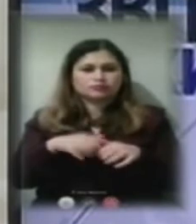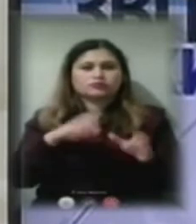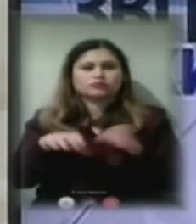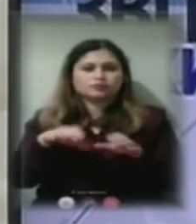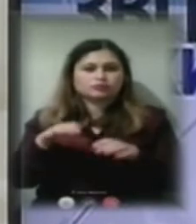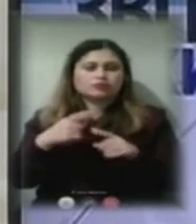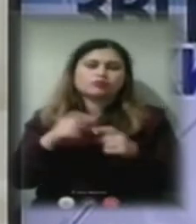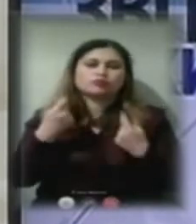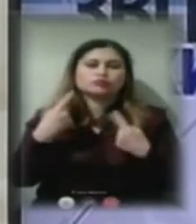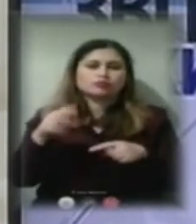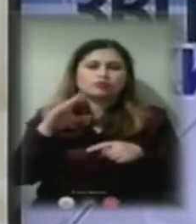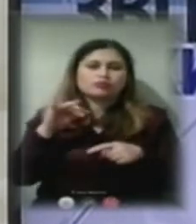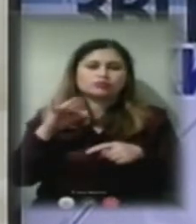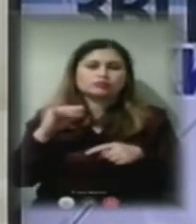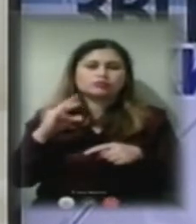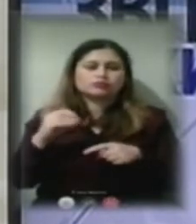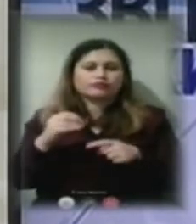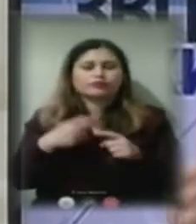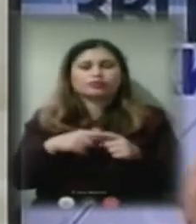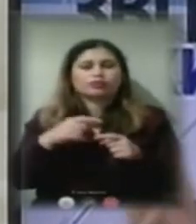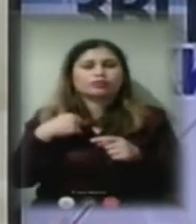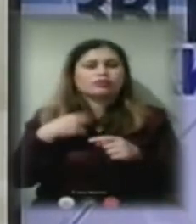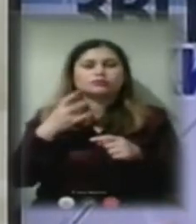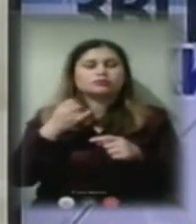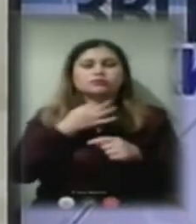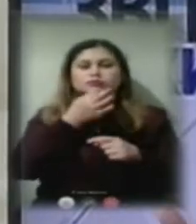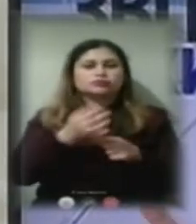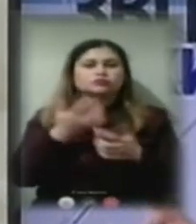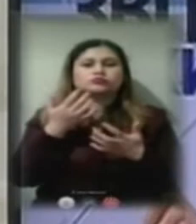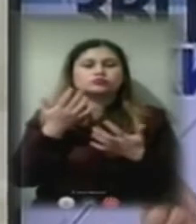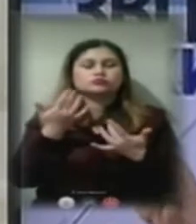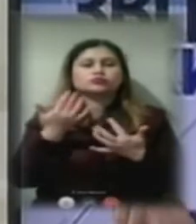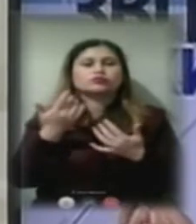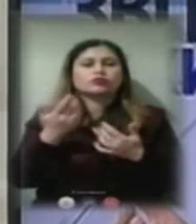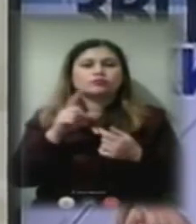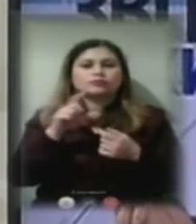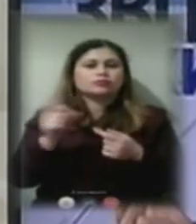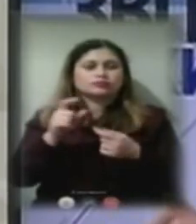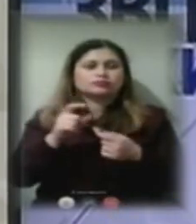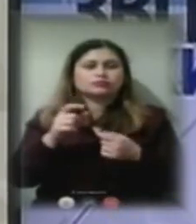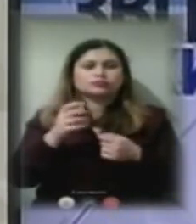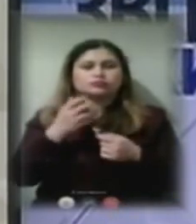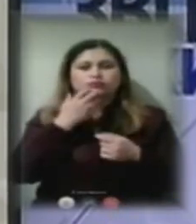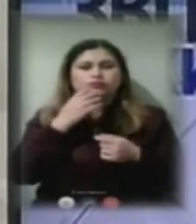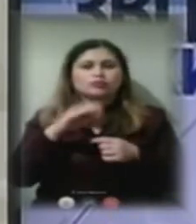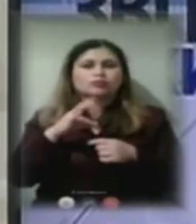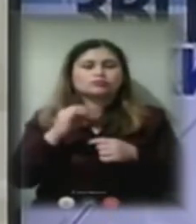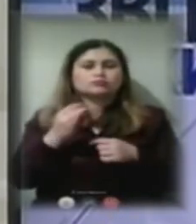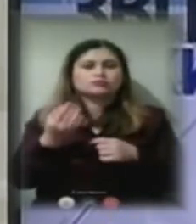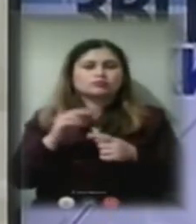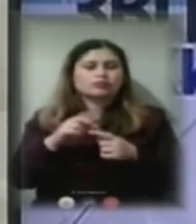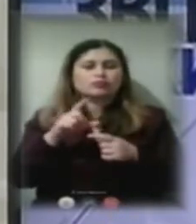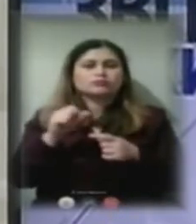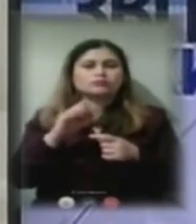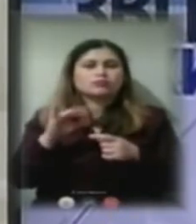модульні і так далі? Ну, я не скажу скільки, поки що без теплоносія, без якісного. Я